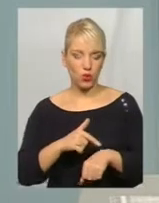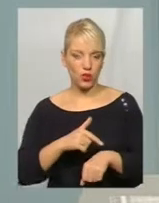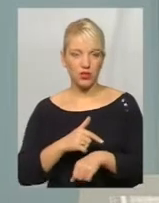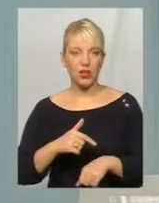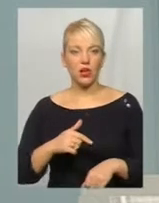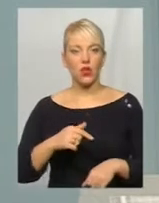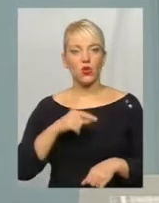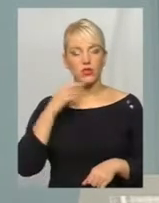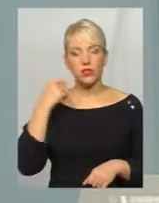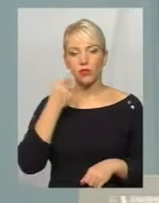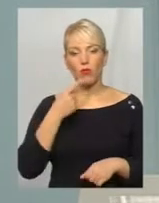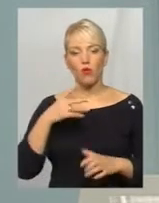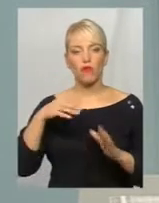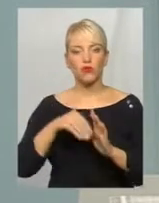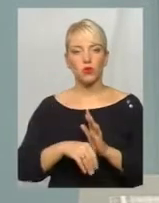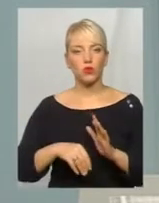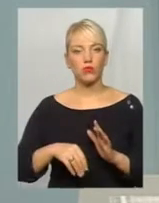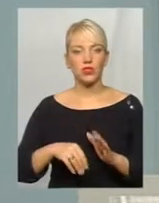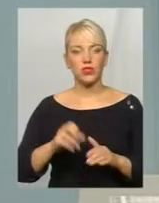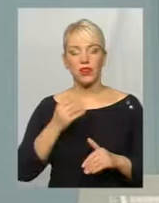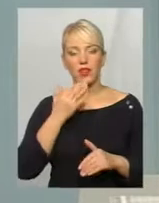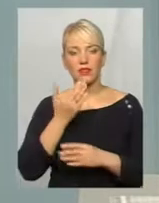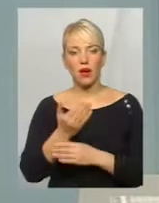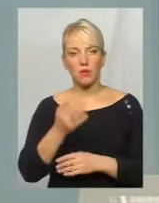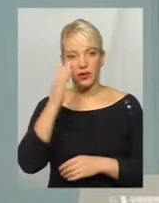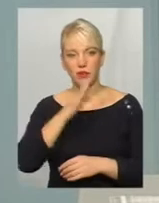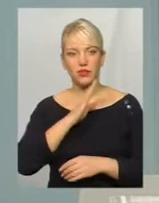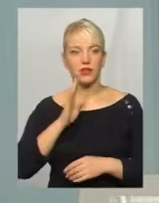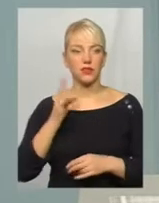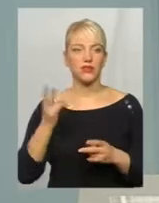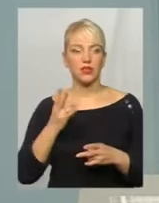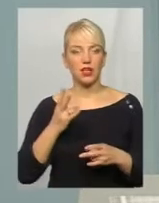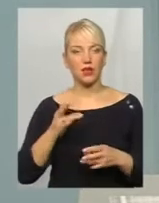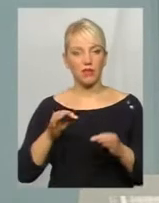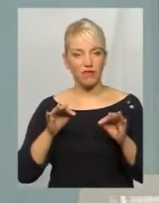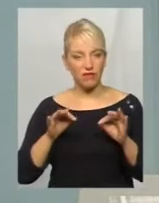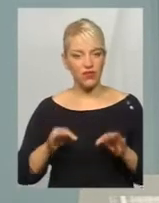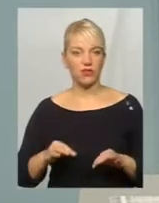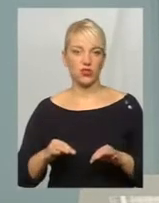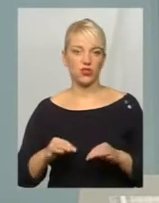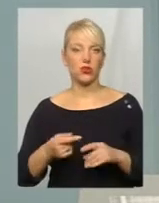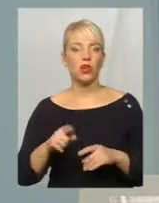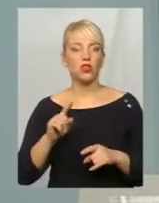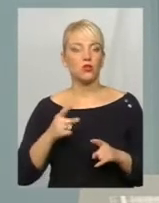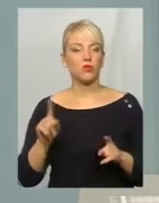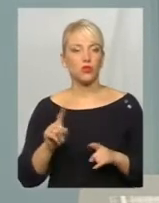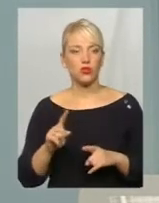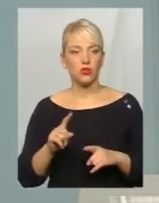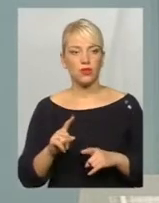російської мови, тому числі на запит батьків треба підходити виважено. По-перше,